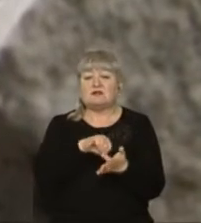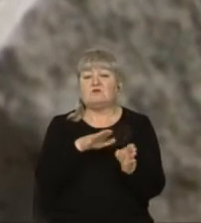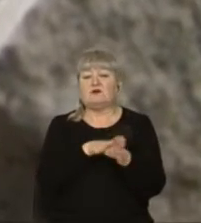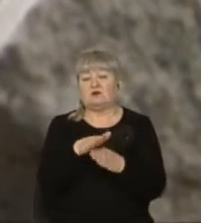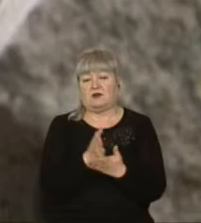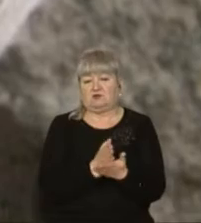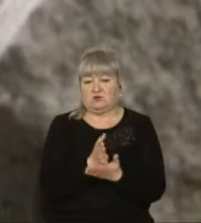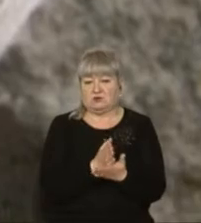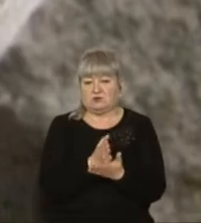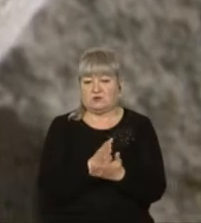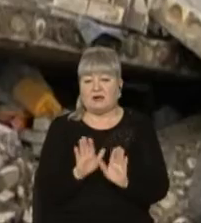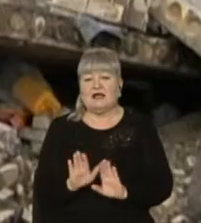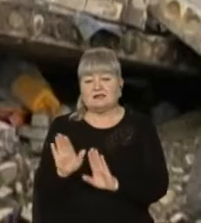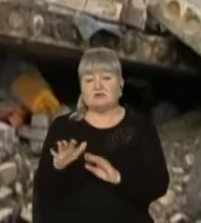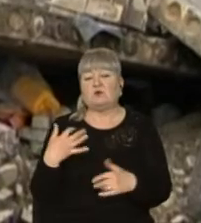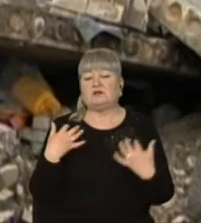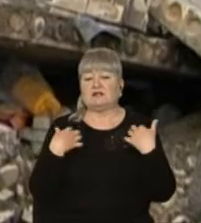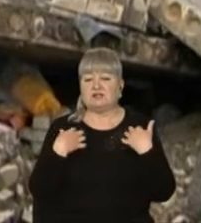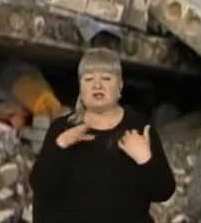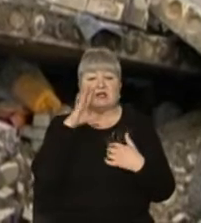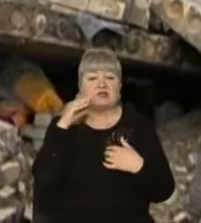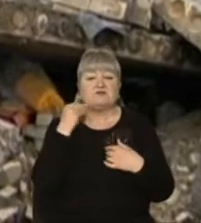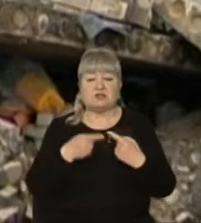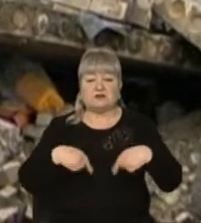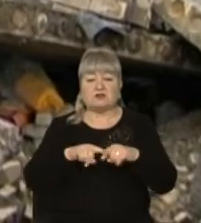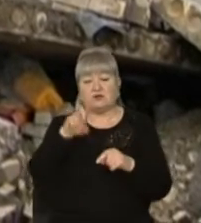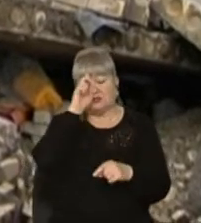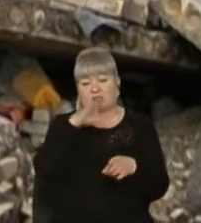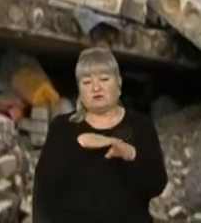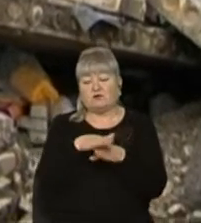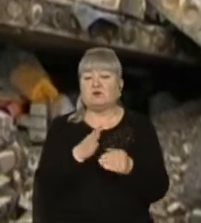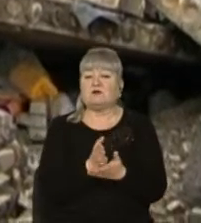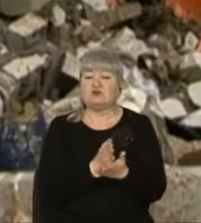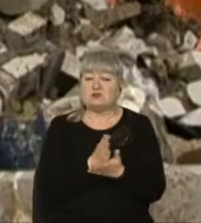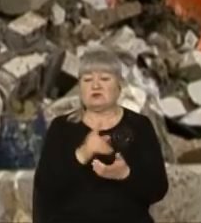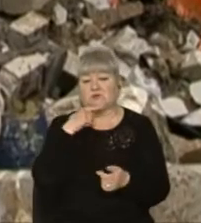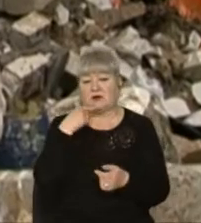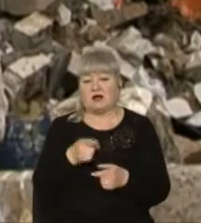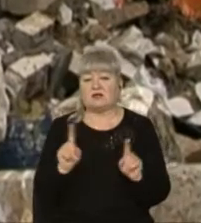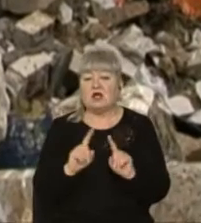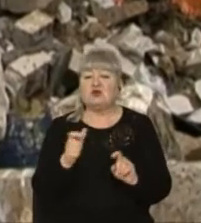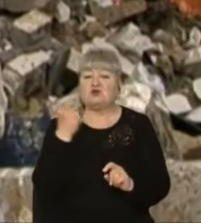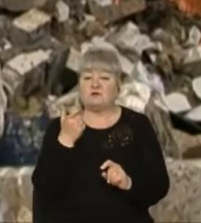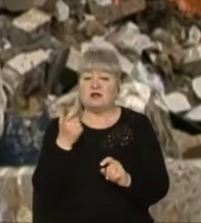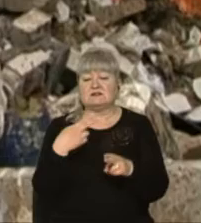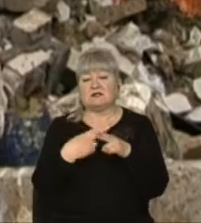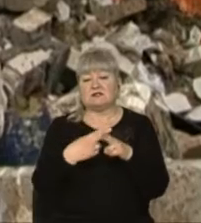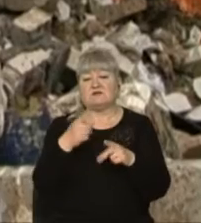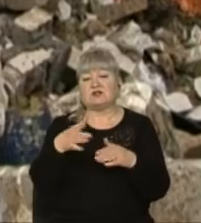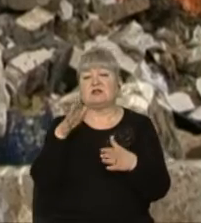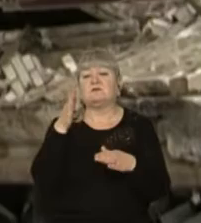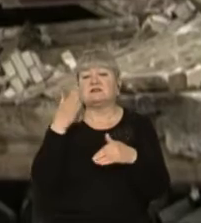виконавчої служби. Заступник начальника Шевченківського відділу Державної виконавчої служби каже, що власники заважають їм